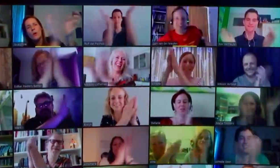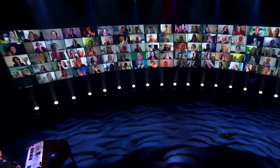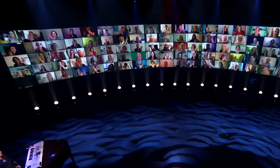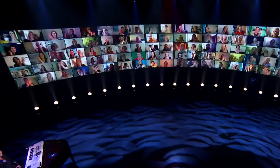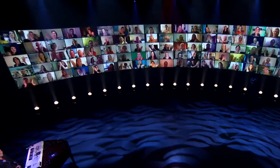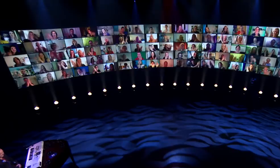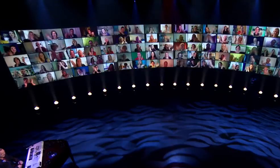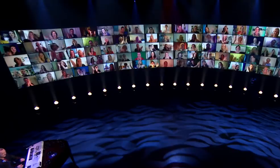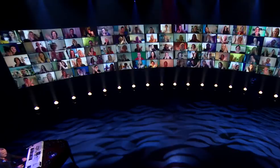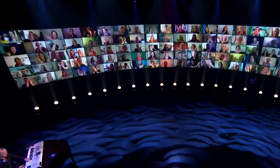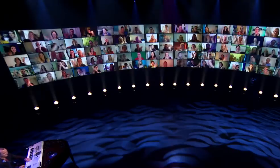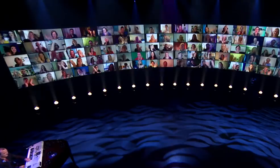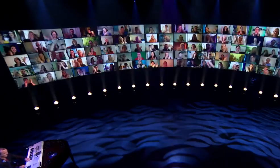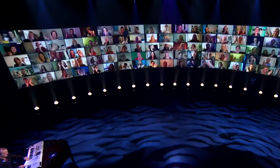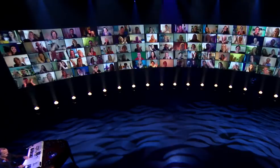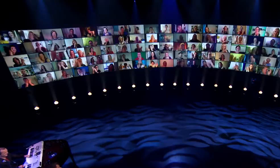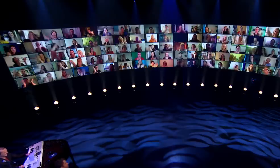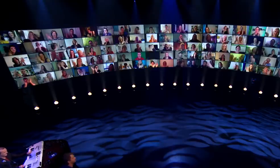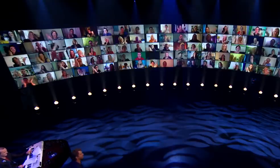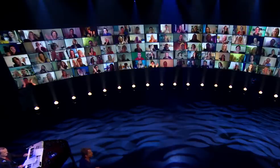Paul de Leeuw, de Simone Kleinsma.